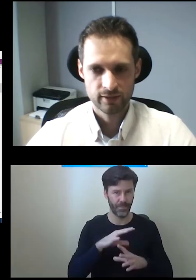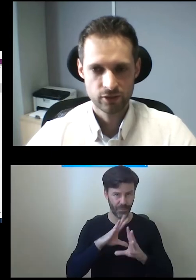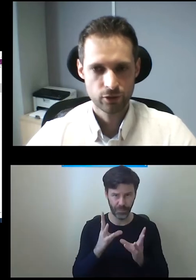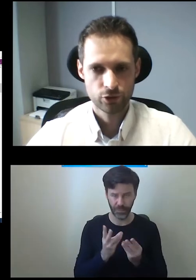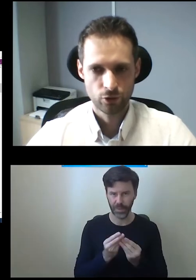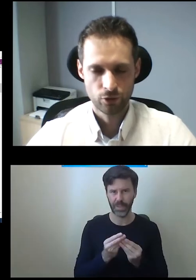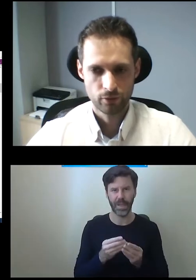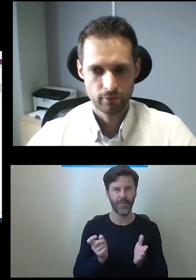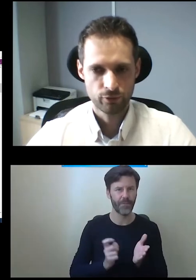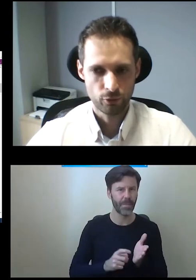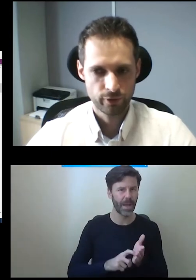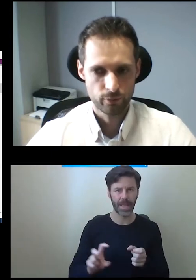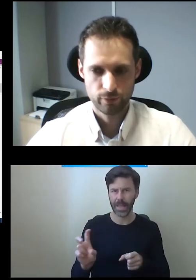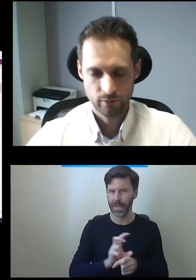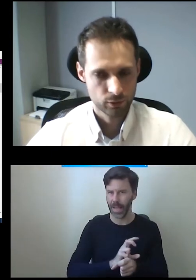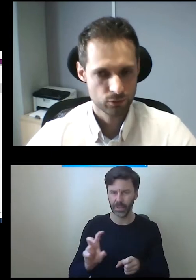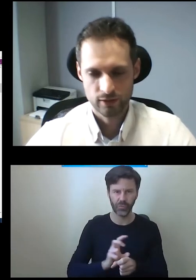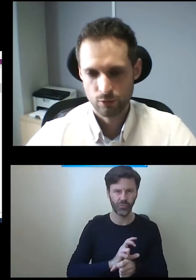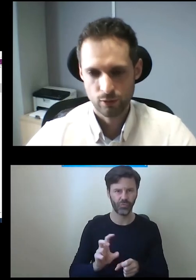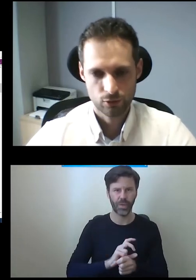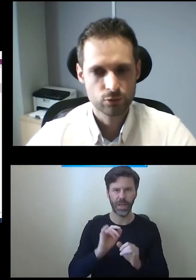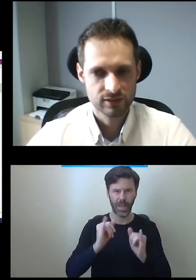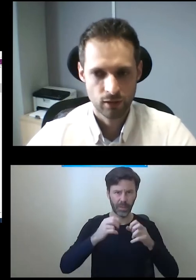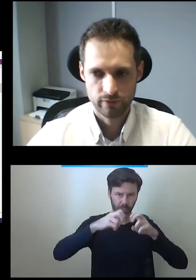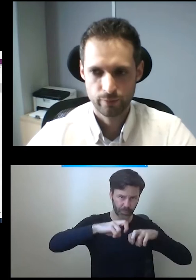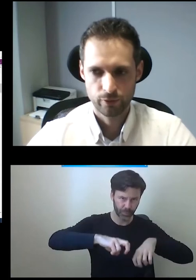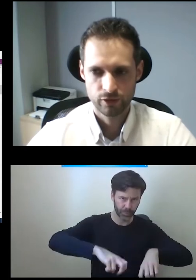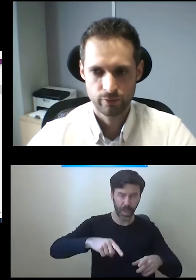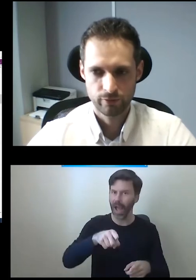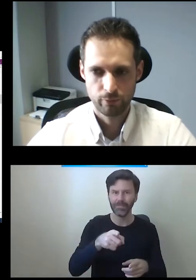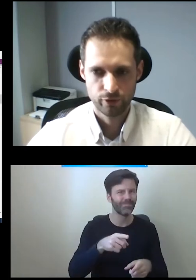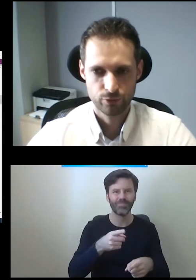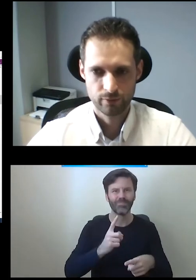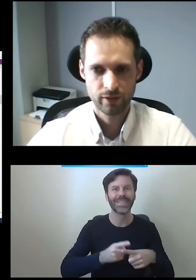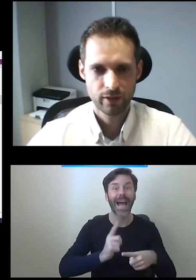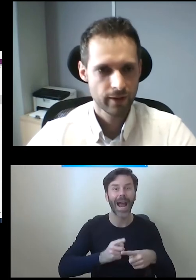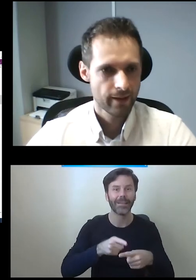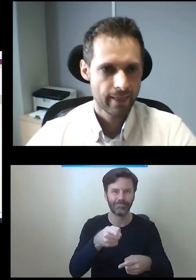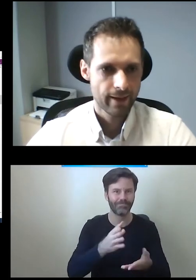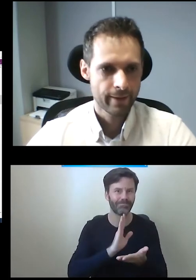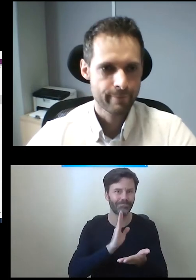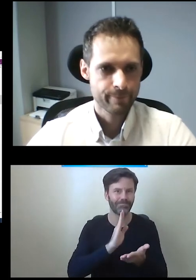specyfikacje, jeśli chodzi o wykop. W tym wypadku to jest akurat konstrukcja stalowa, bo jesteśmy w powietrzu jakby.